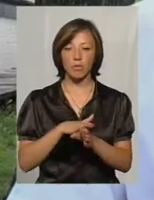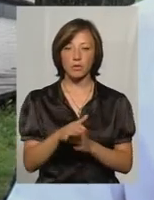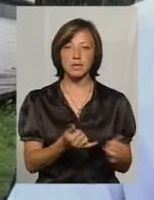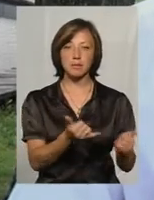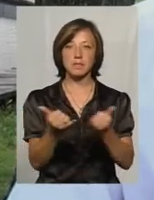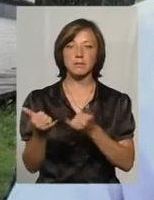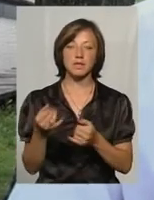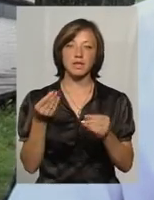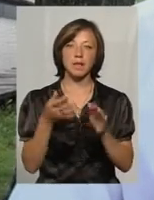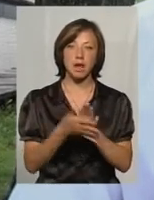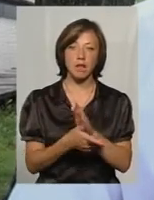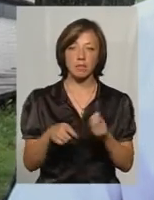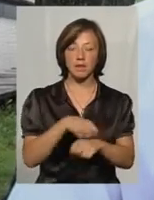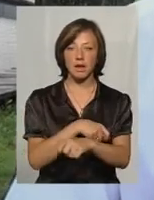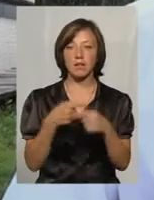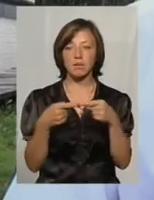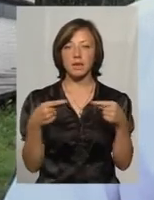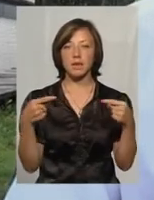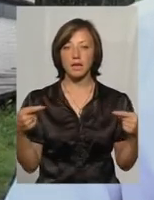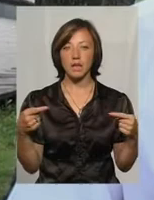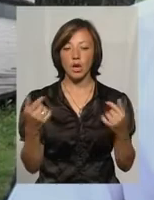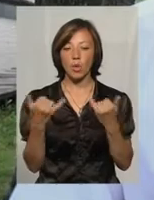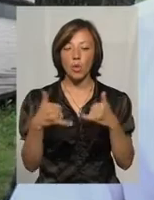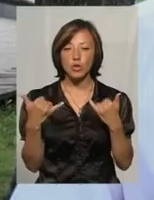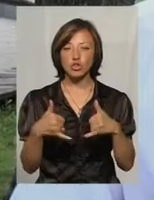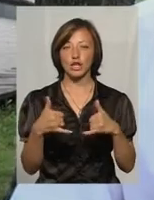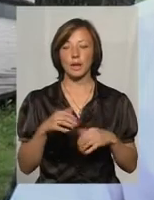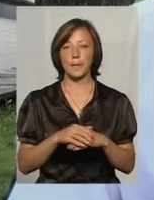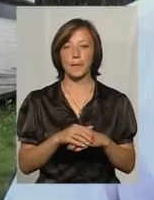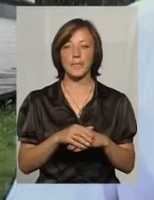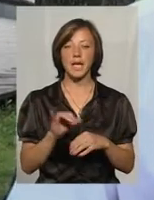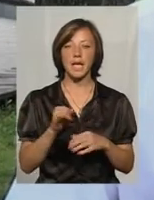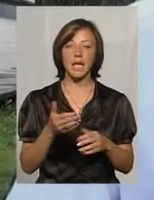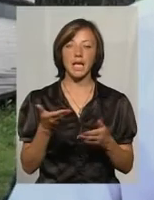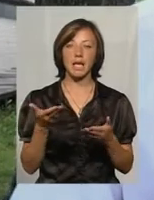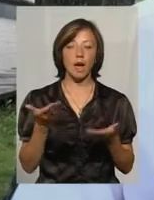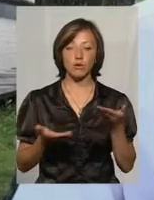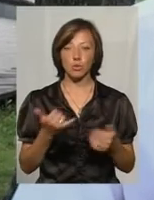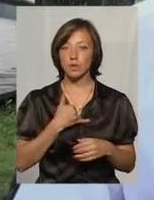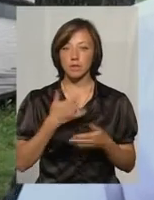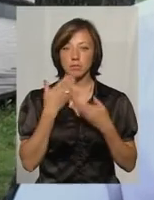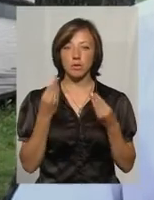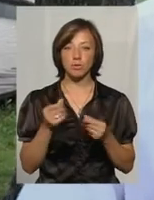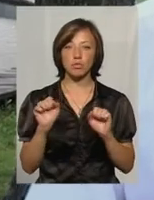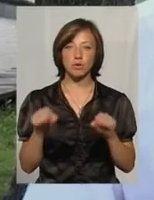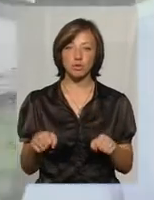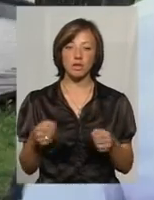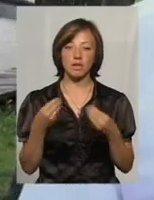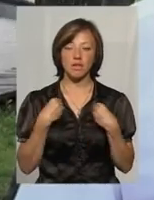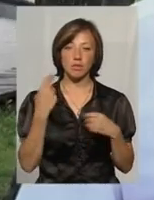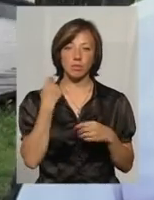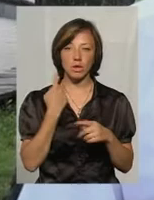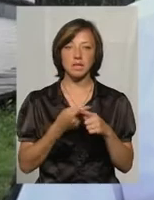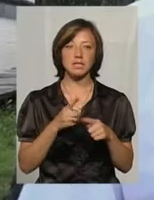забезпечує і витратними матеріалами, і розчинами. І ми, якщо навіть немає коштів, вони можуть нам дати вборг.